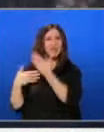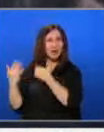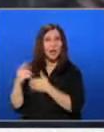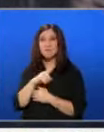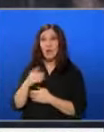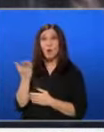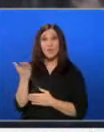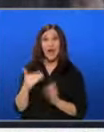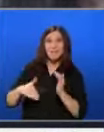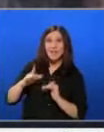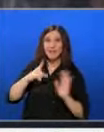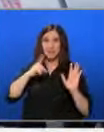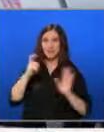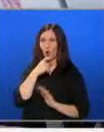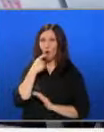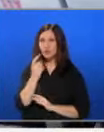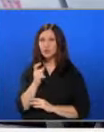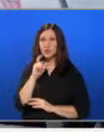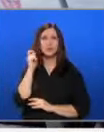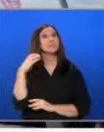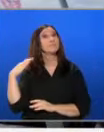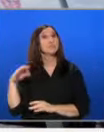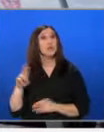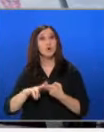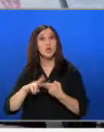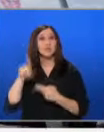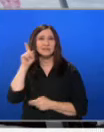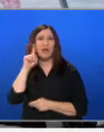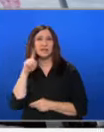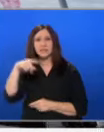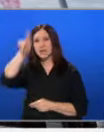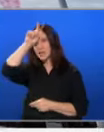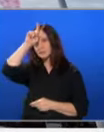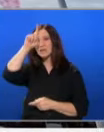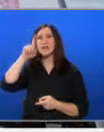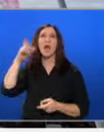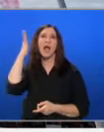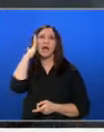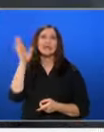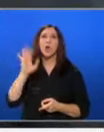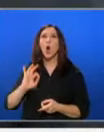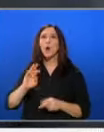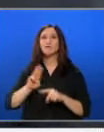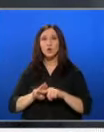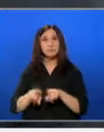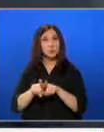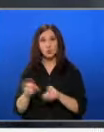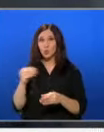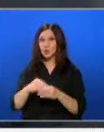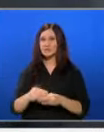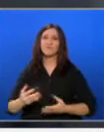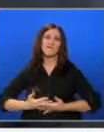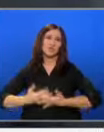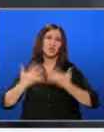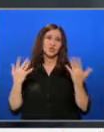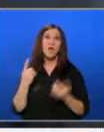някои от които на над 100 години. Украинският президент Володимир Зеленски и германският канцлер Олаф Шолц също участват в